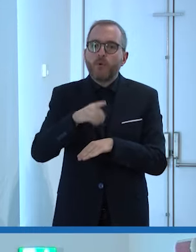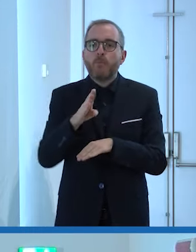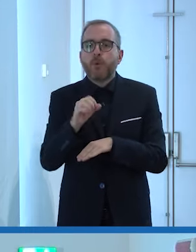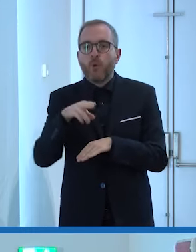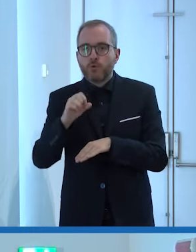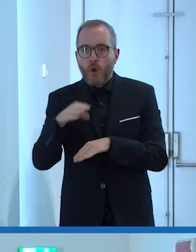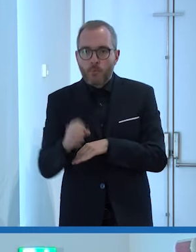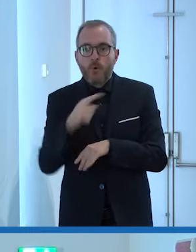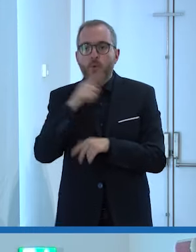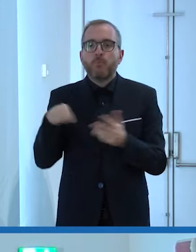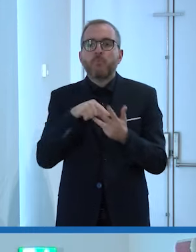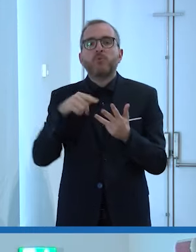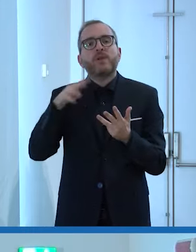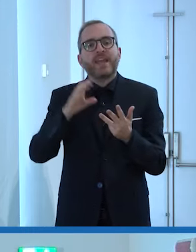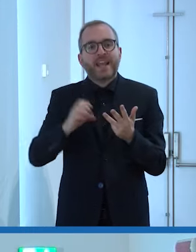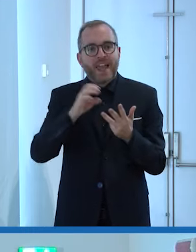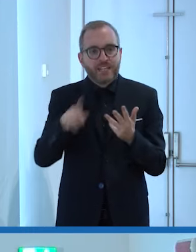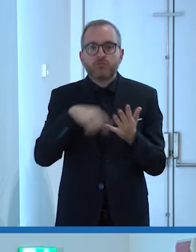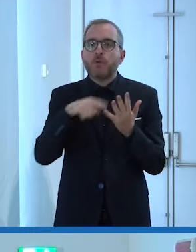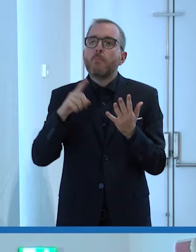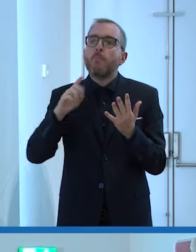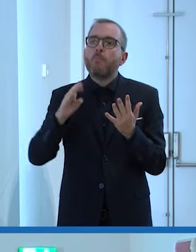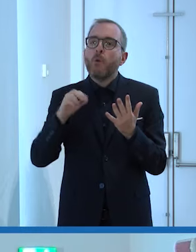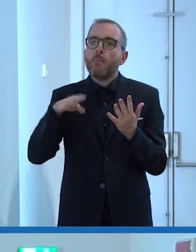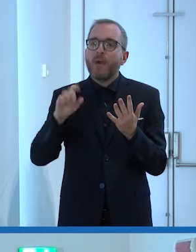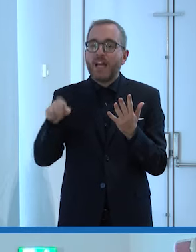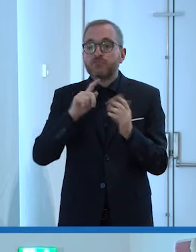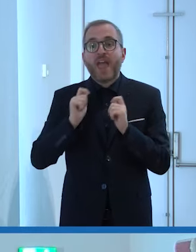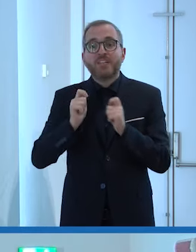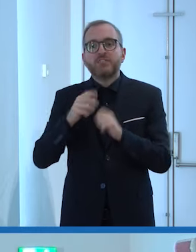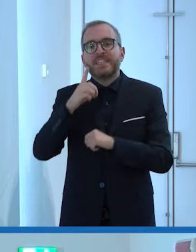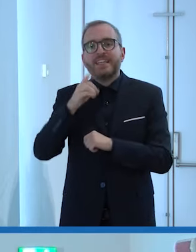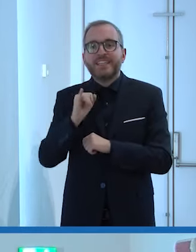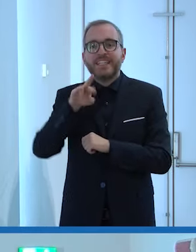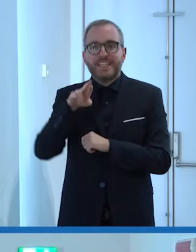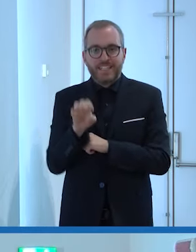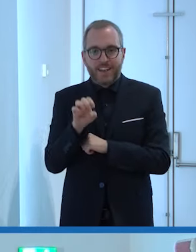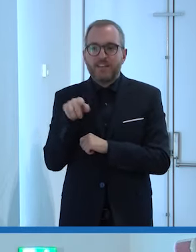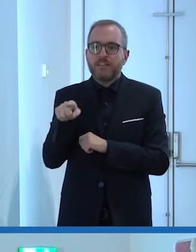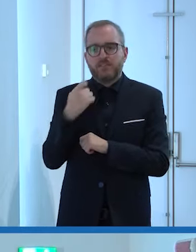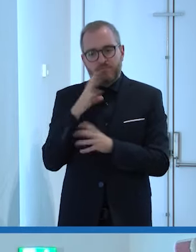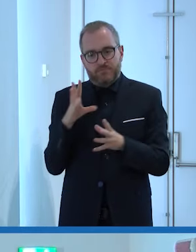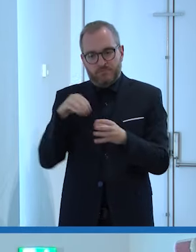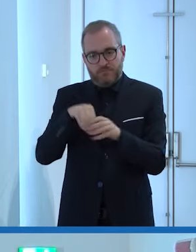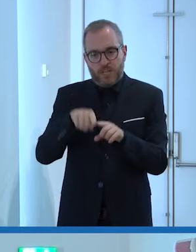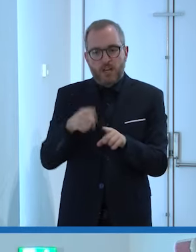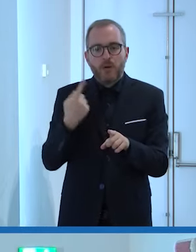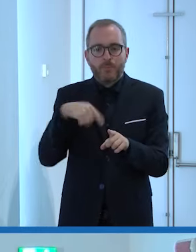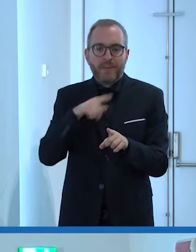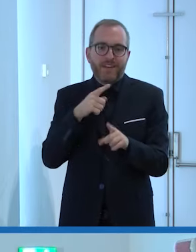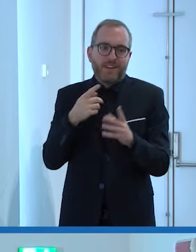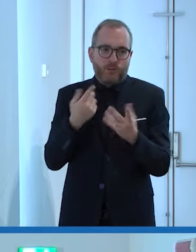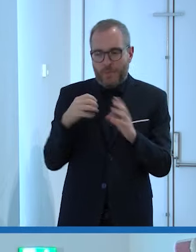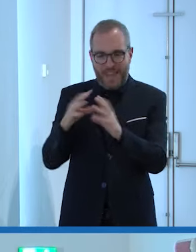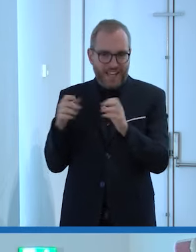da Andrea Clerici e Rachele Bombace dell'agenzia Dire che compone il raggruppamento temporaneo di imprese